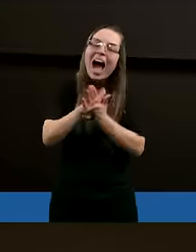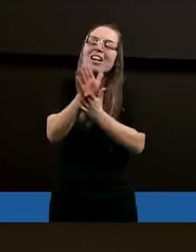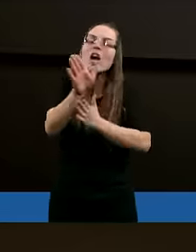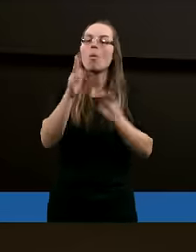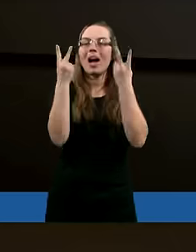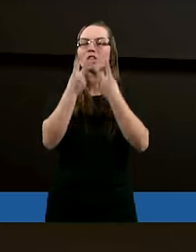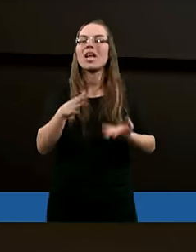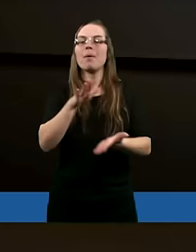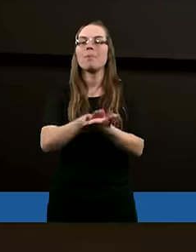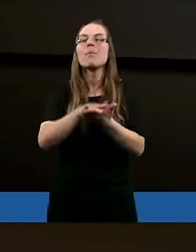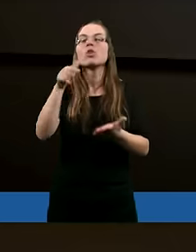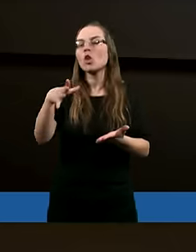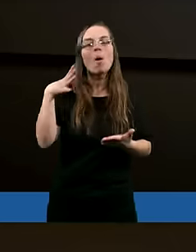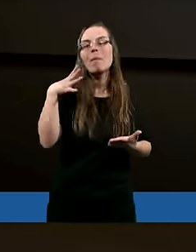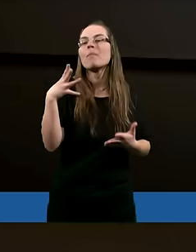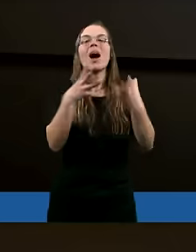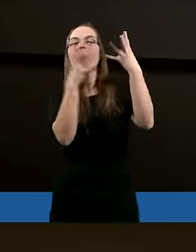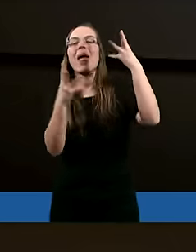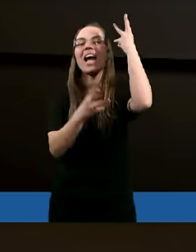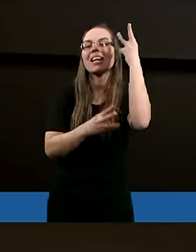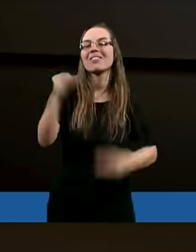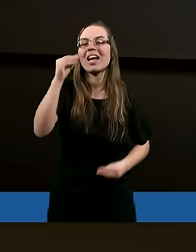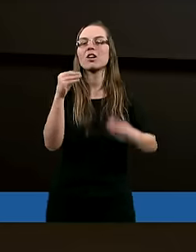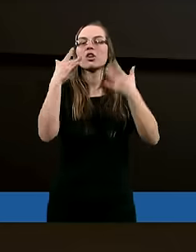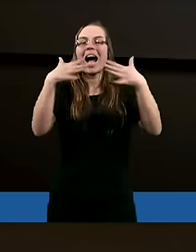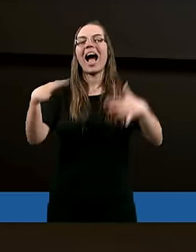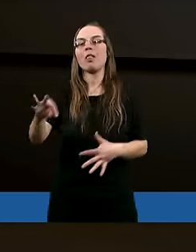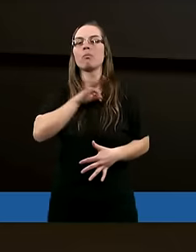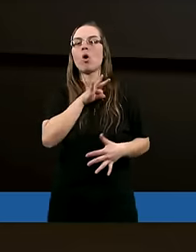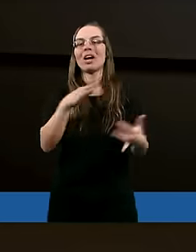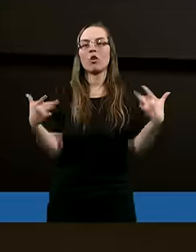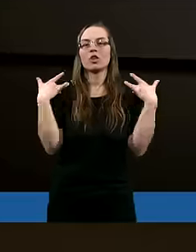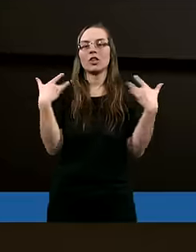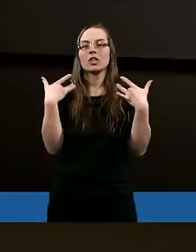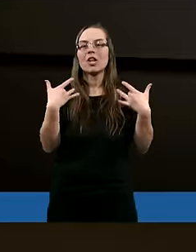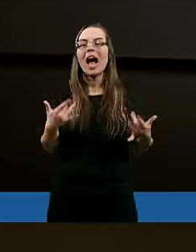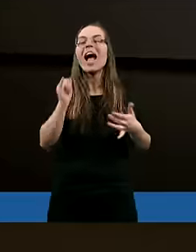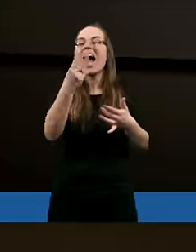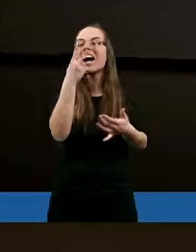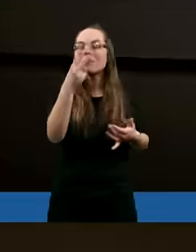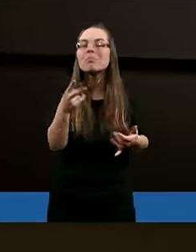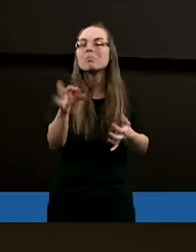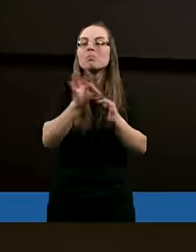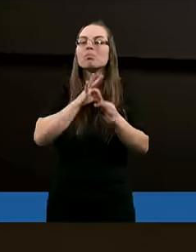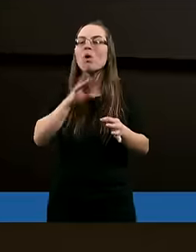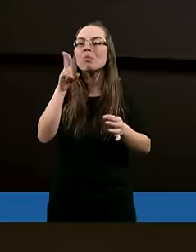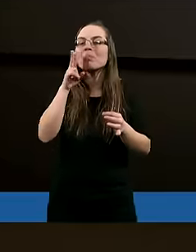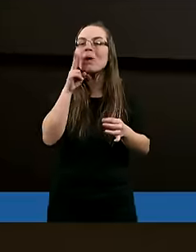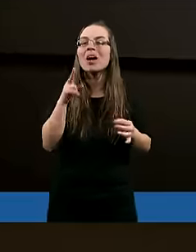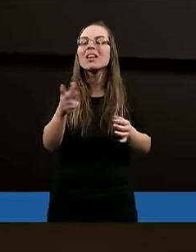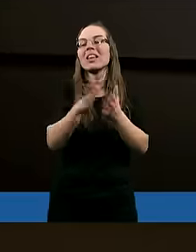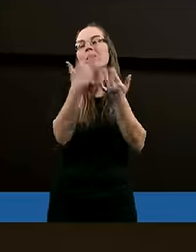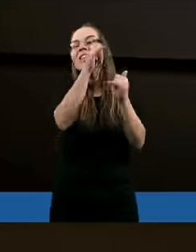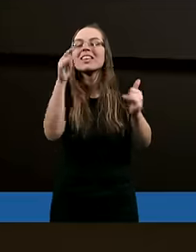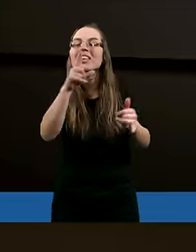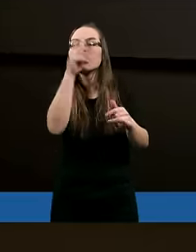Biblię, to by była największa radość mojego życia. I jak patrzę, to jest moja mama oczywiście, ale jak